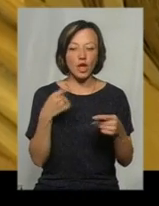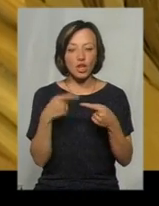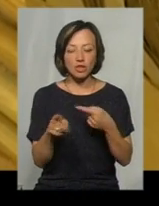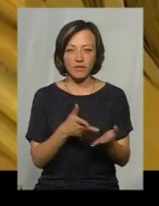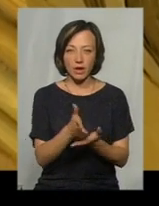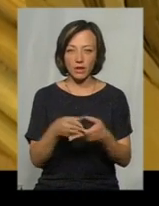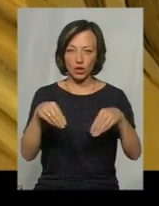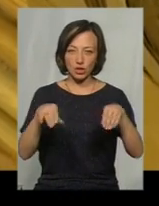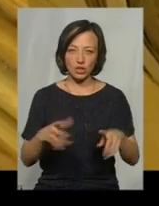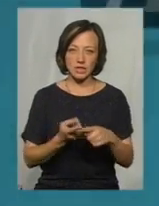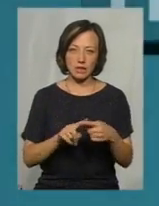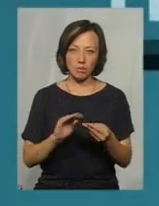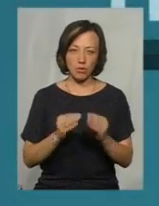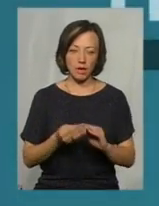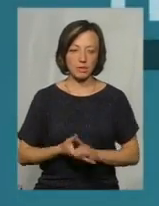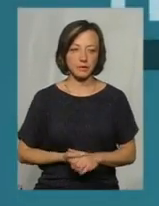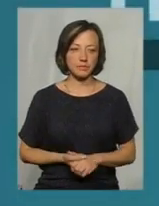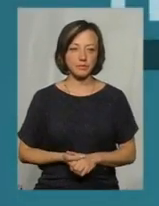варіанти рішення цієї проблеми.